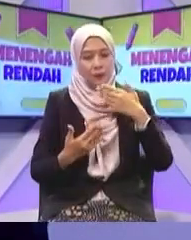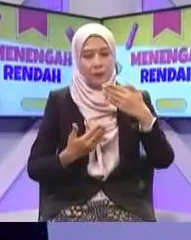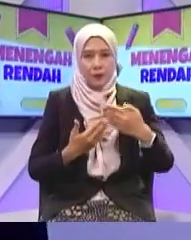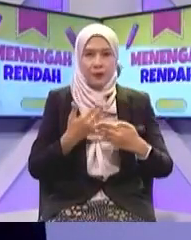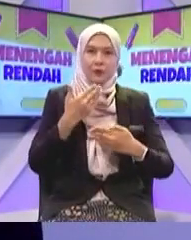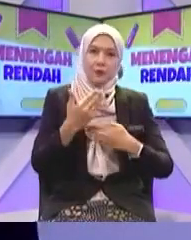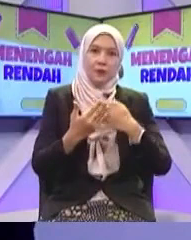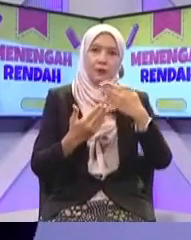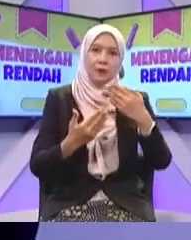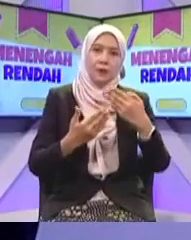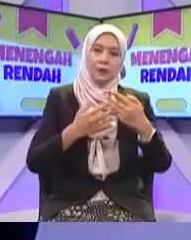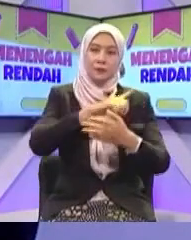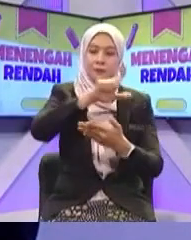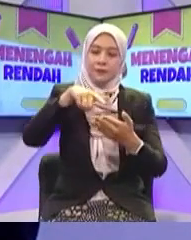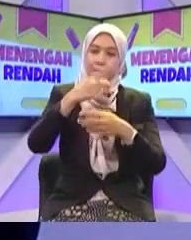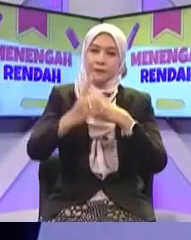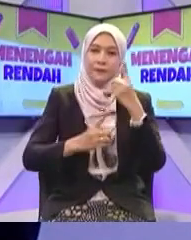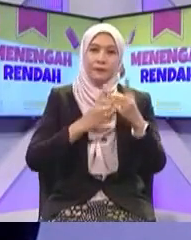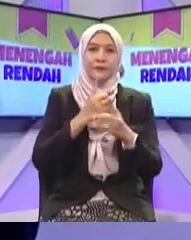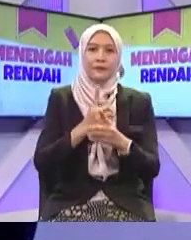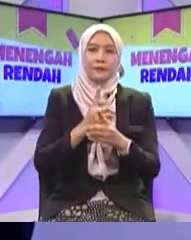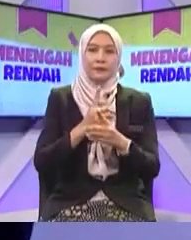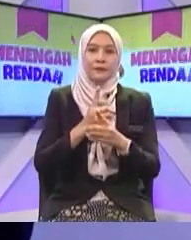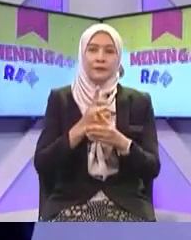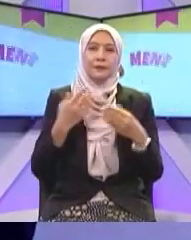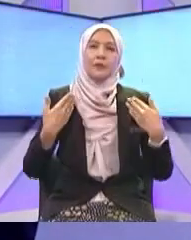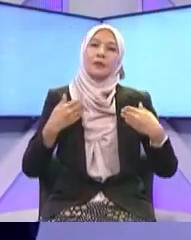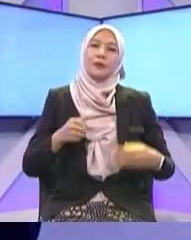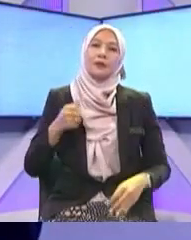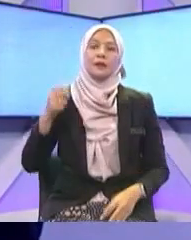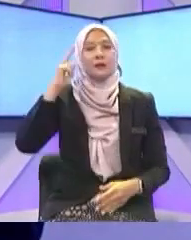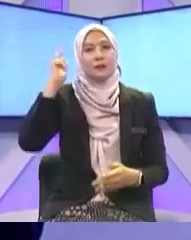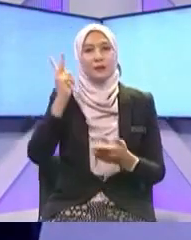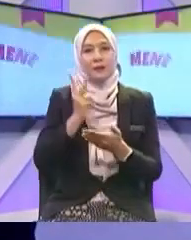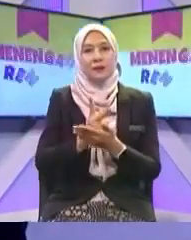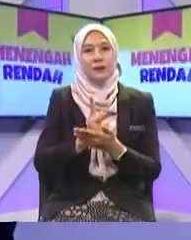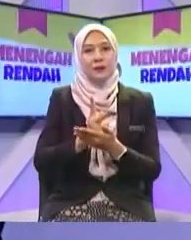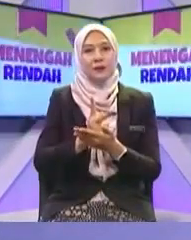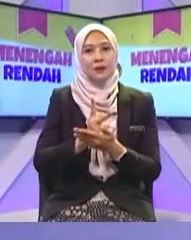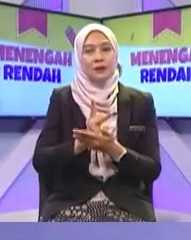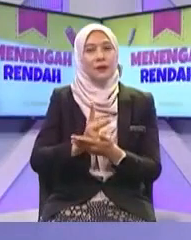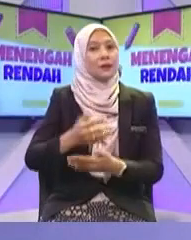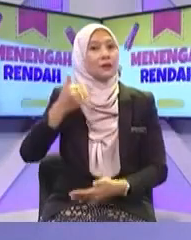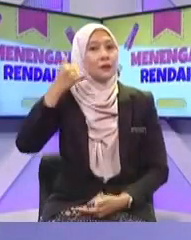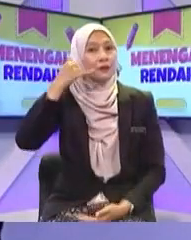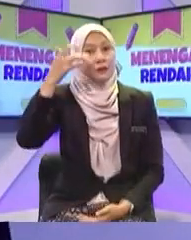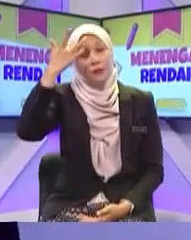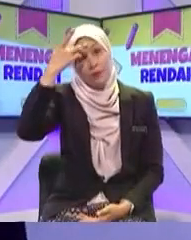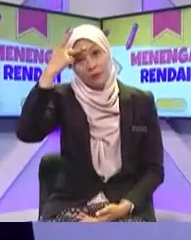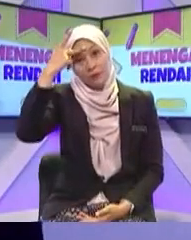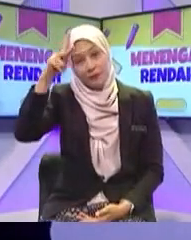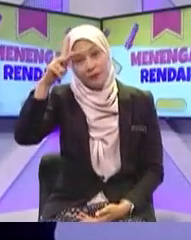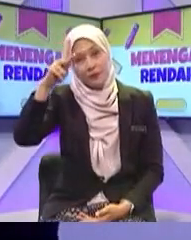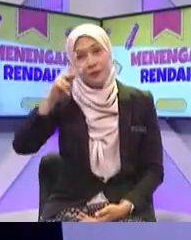di seluruh dunia Okey Adanya Alat yang dikenali sebagai Telefon pintar Pintar macam mana tu cikgu